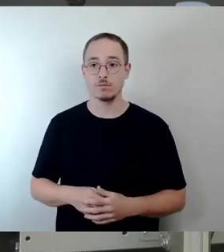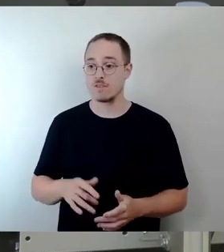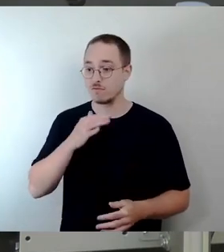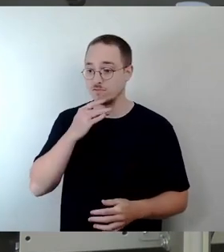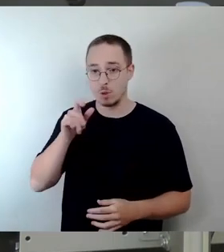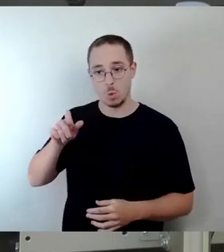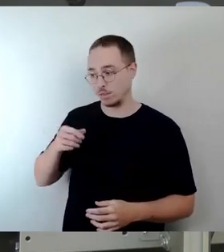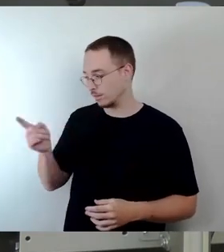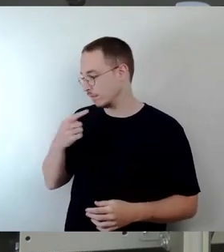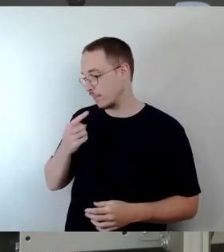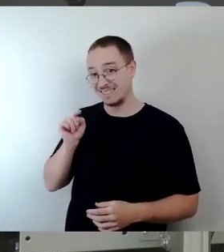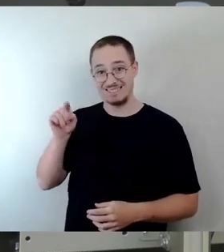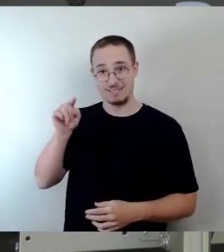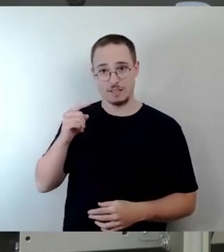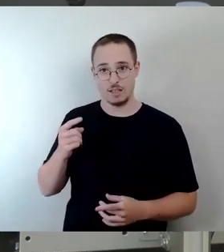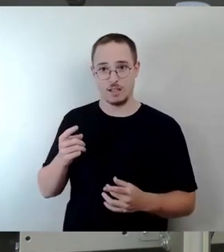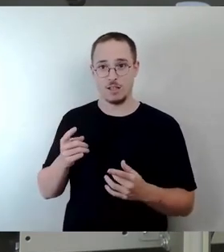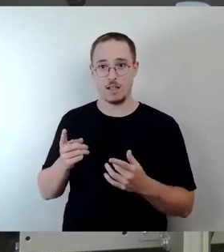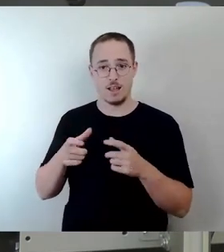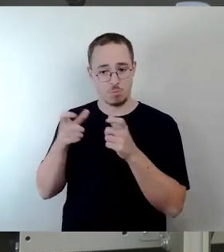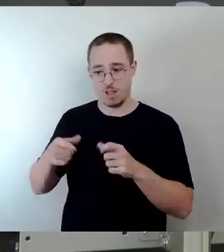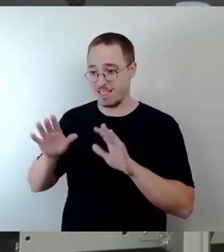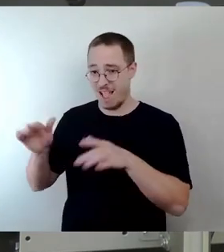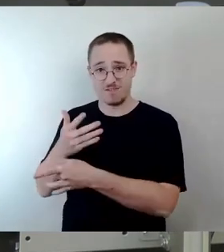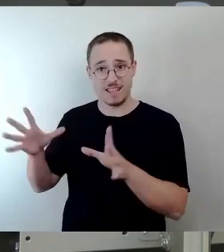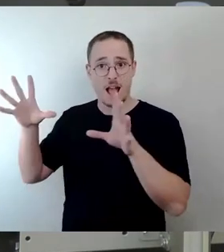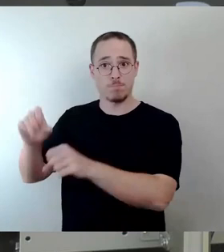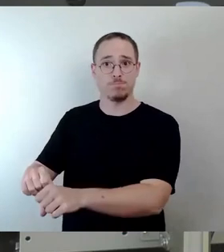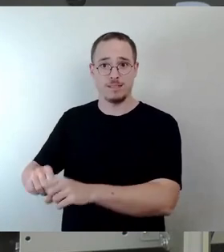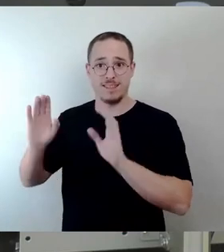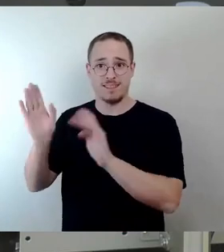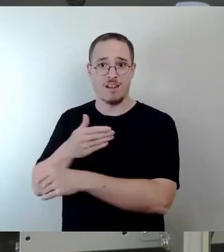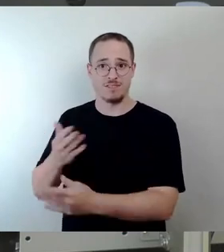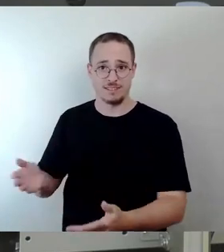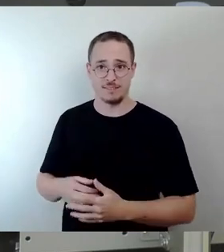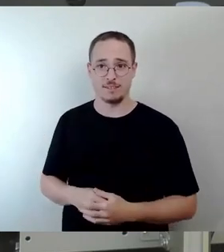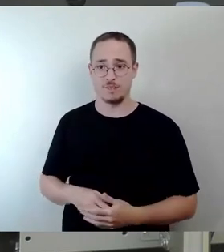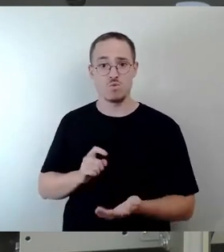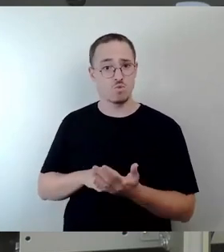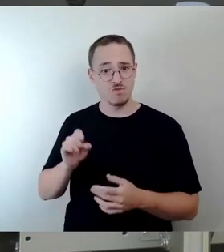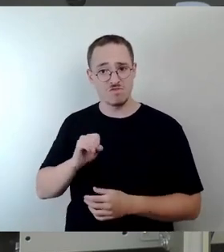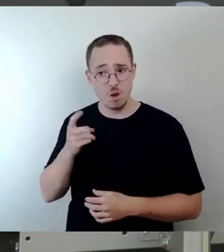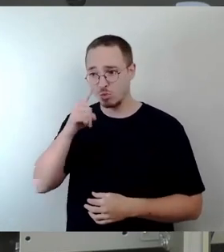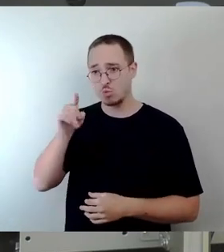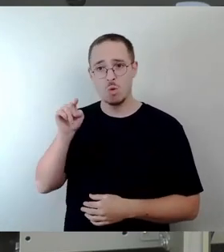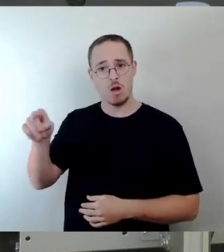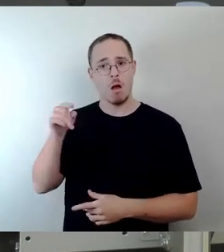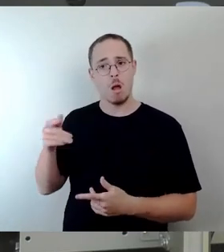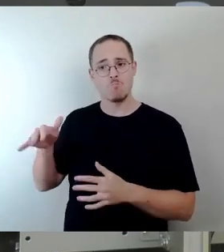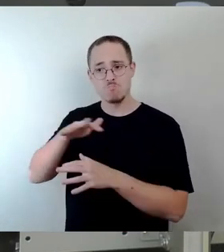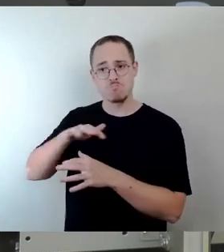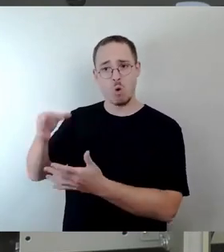dass das unbedingt verhindert werden muss. Nicht nur wegen der tollen Lage, sondern vor allen Dingen wegen seiner